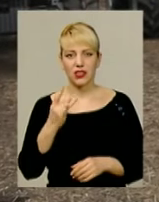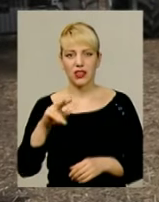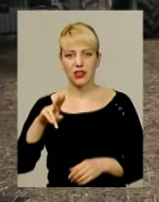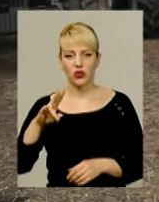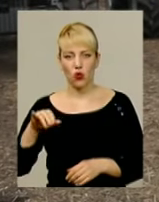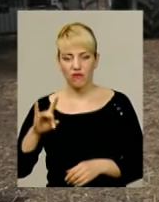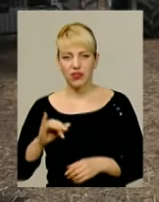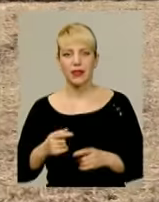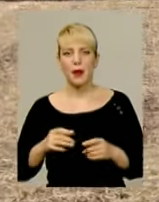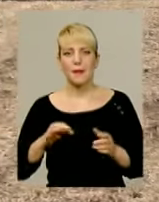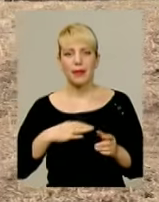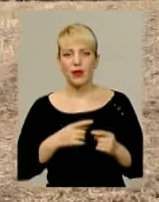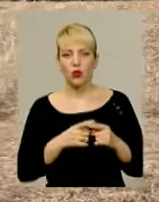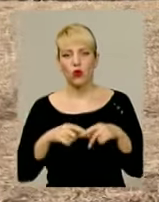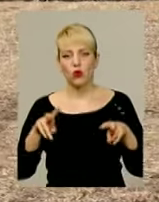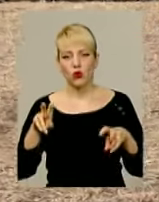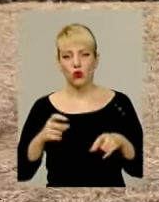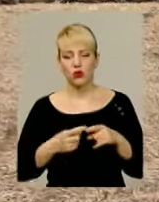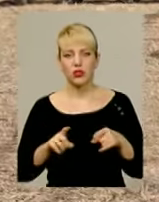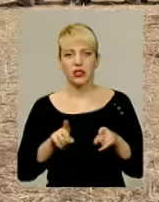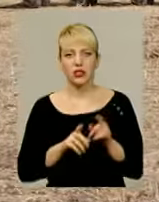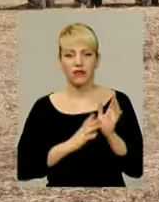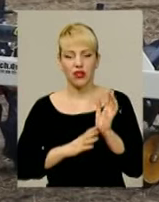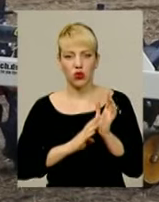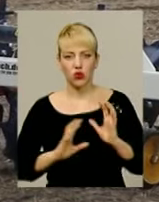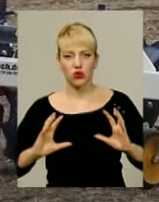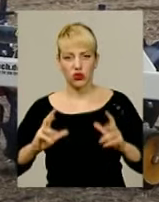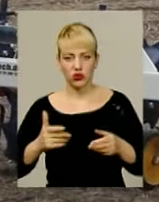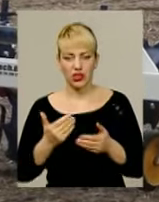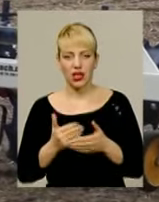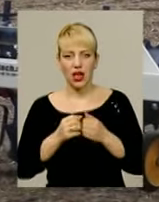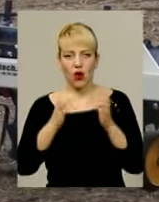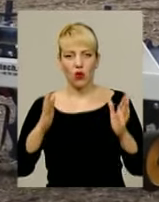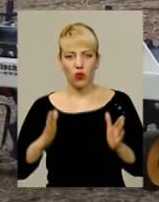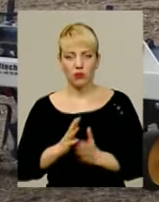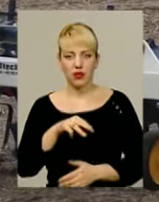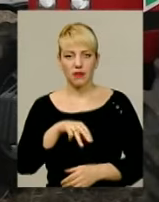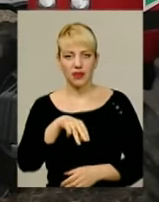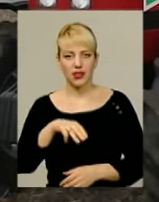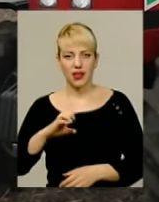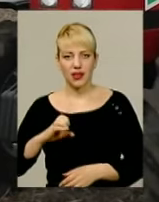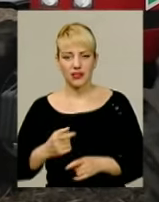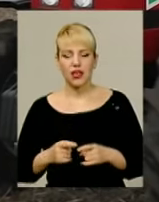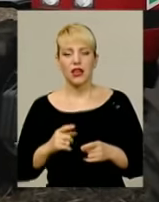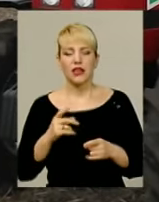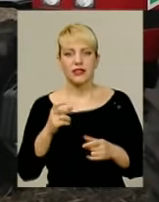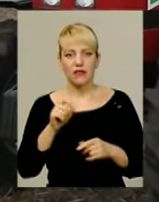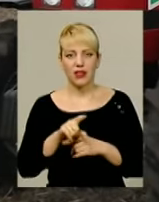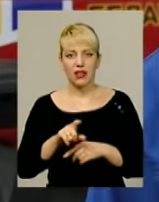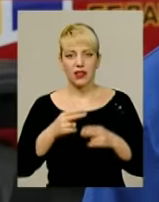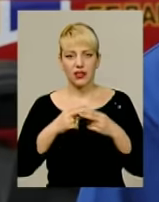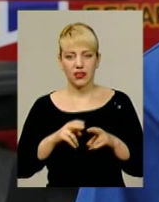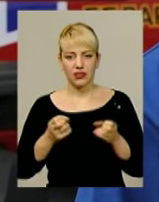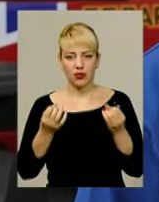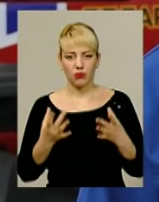сучасних структурів складають комплекс кооперативних МТС, які простяглись з півночі на південь Хмельниччини. Завдання техніки просте.